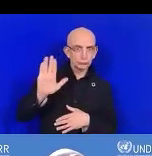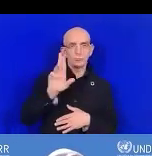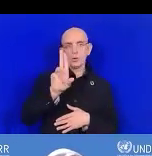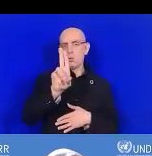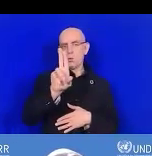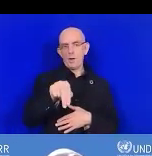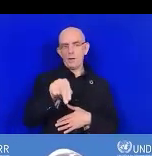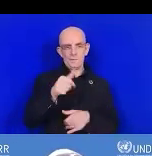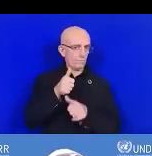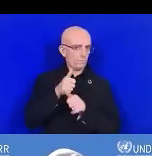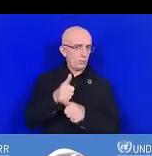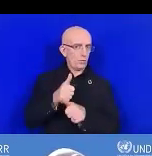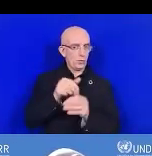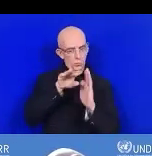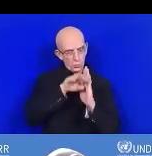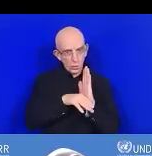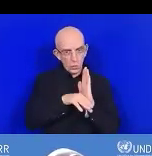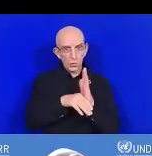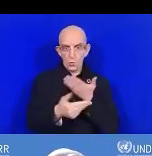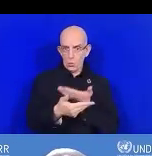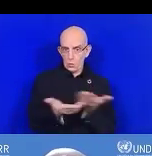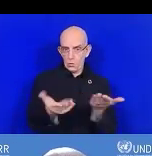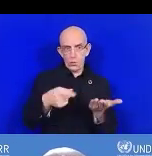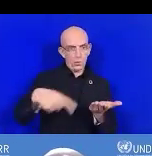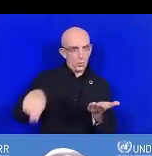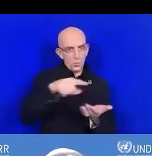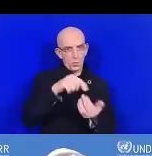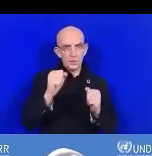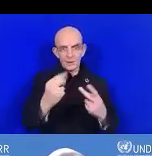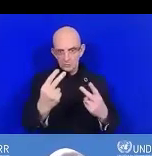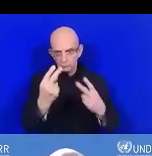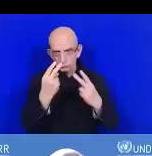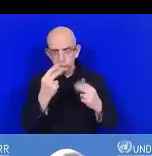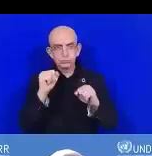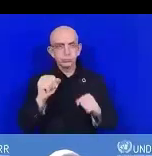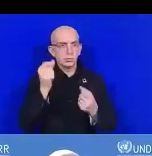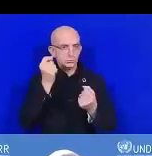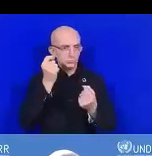que tout le monde comprend les terminologies.